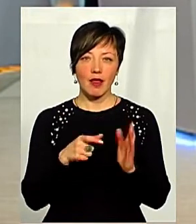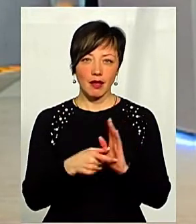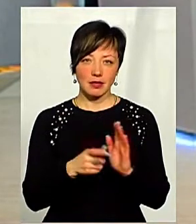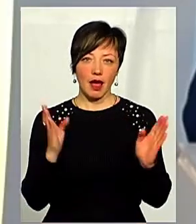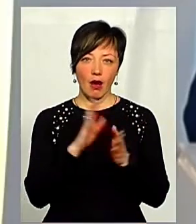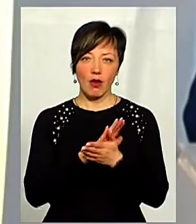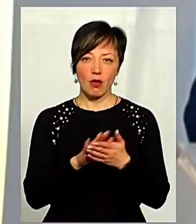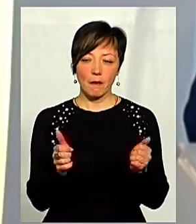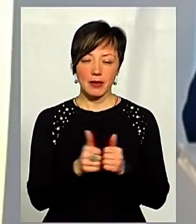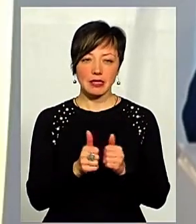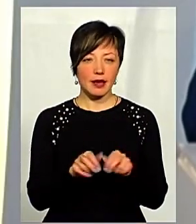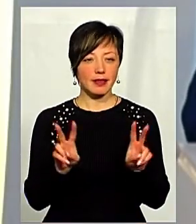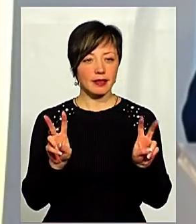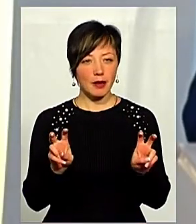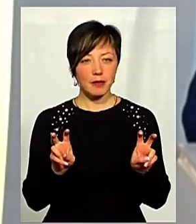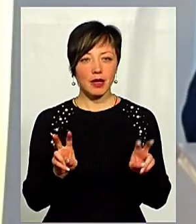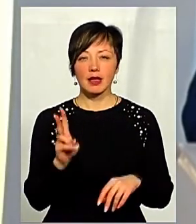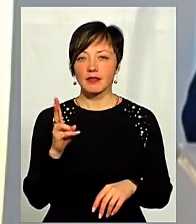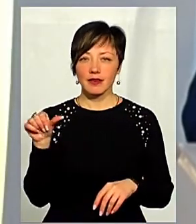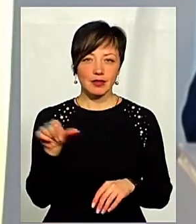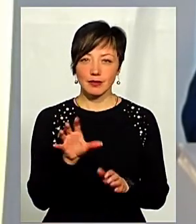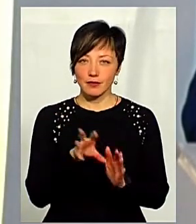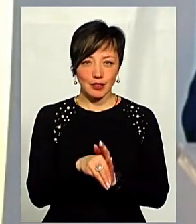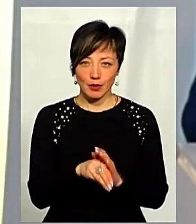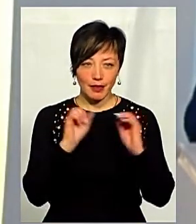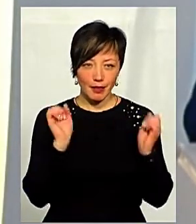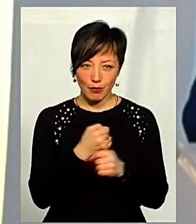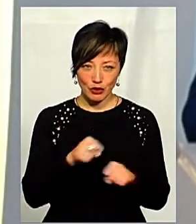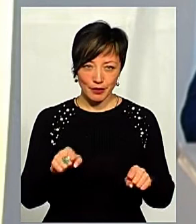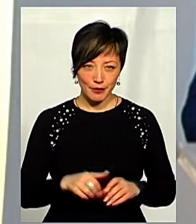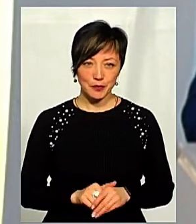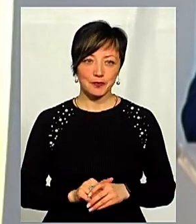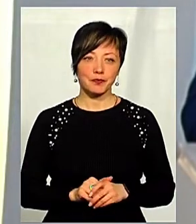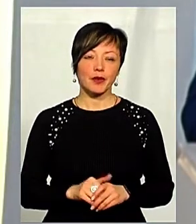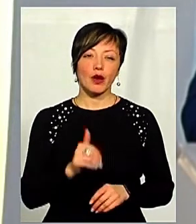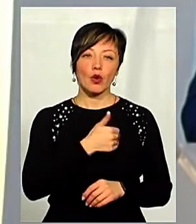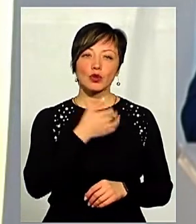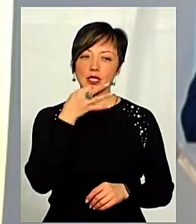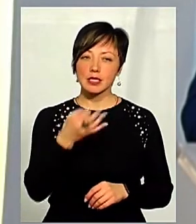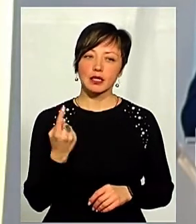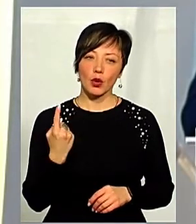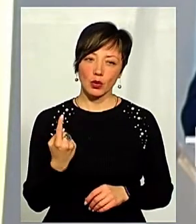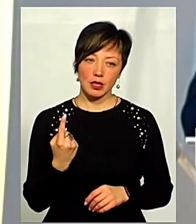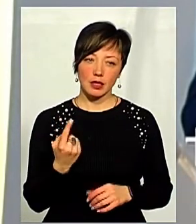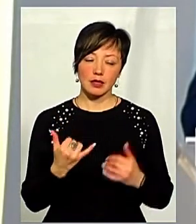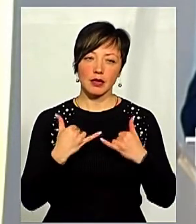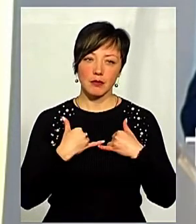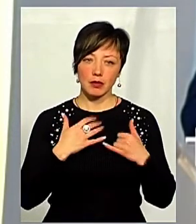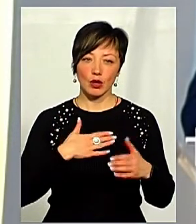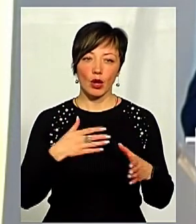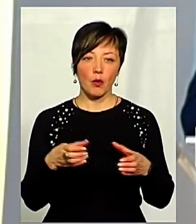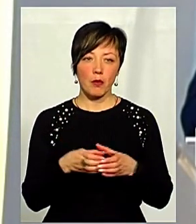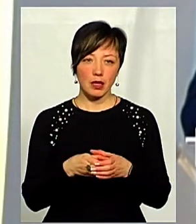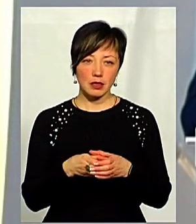екологія – це достатньо близька тема, і в дві хвилини тут втиснутися просто неможливо. Хочу сказати одне, що для мене, для моєї